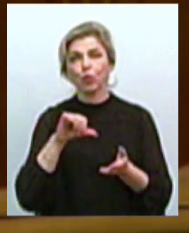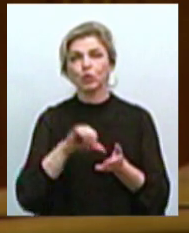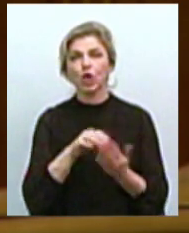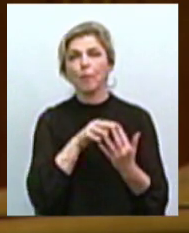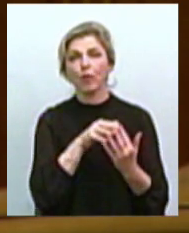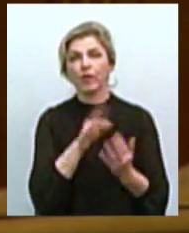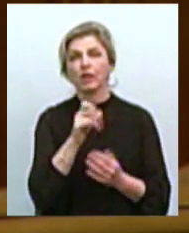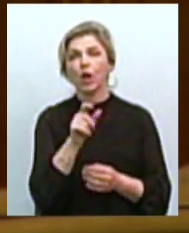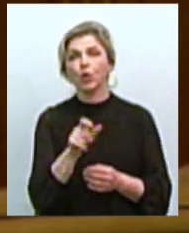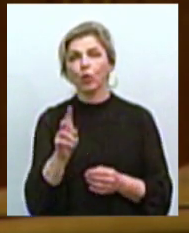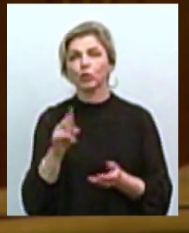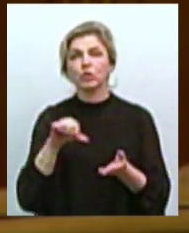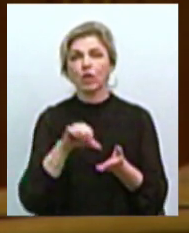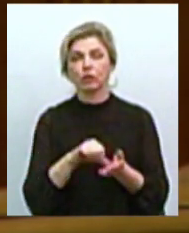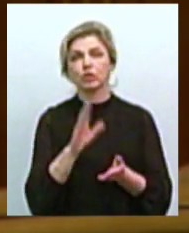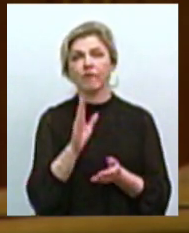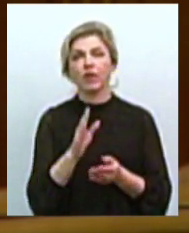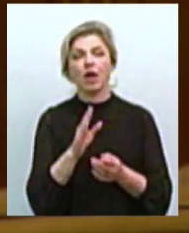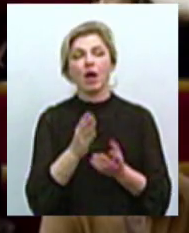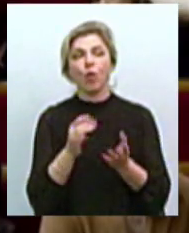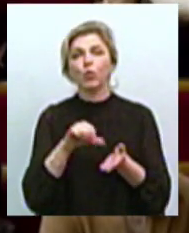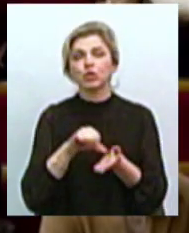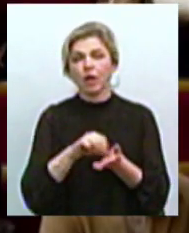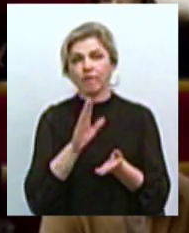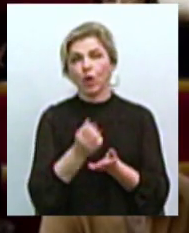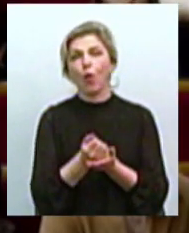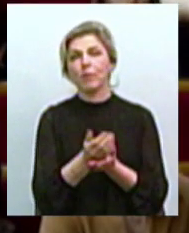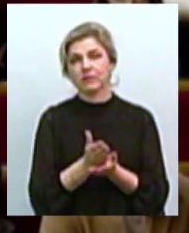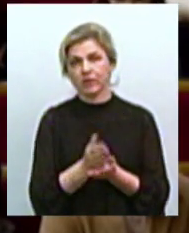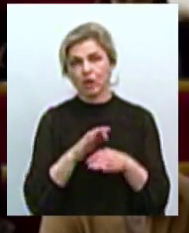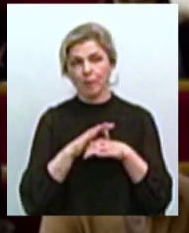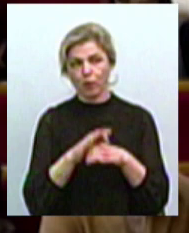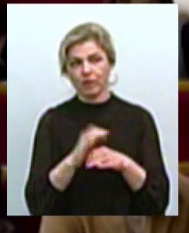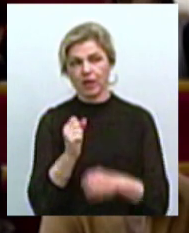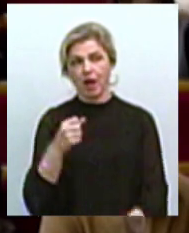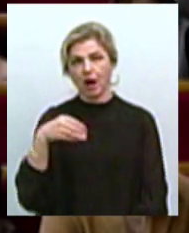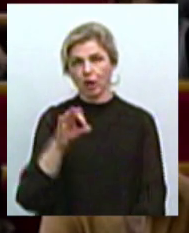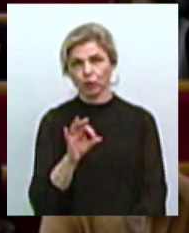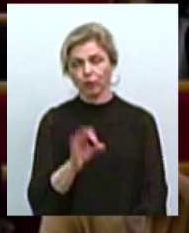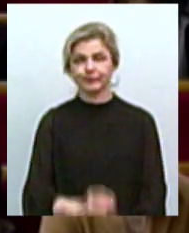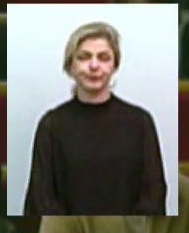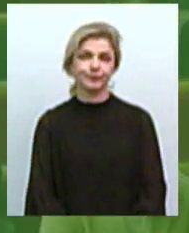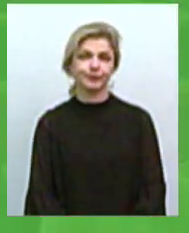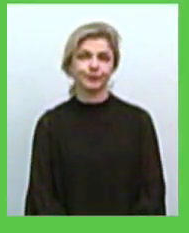на осіб, які залучалися та брали безпосередньо участь у забезпеченні проведення антирористичної операції.